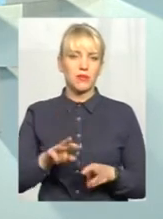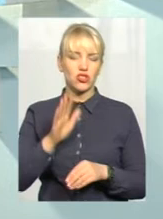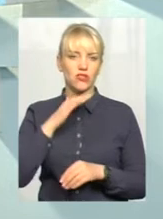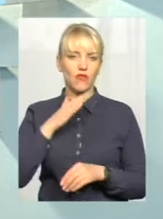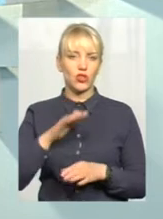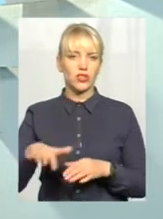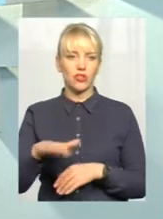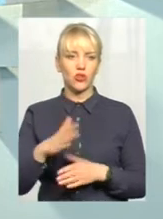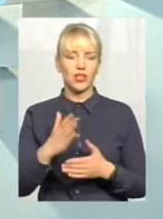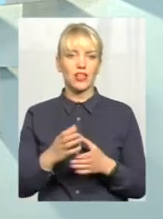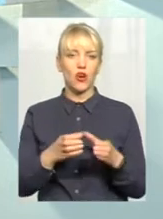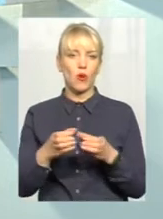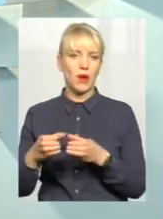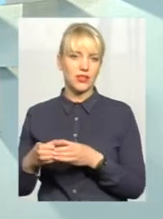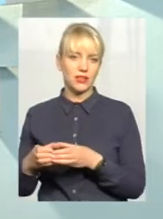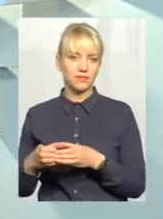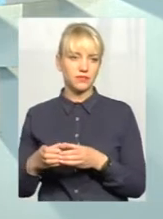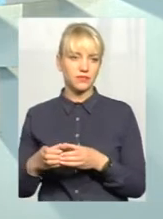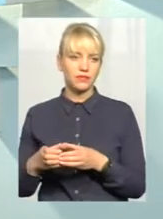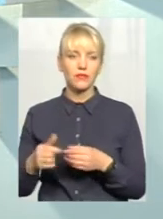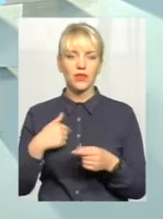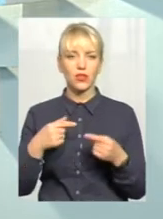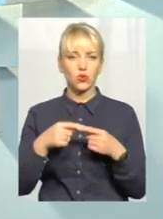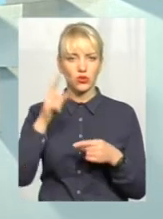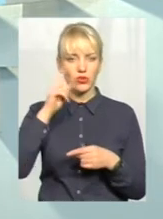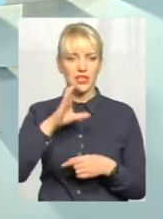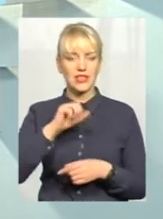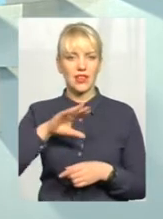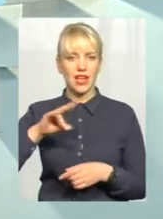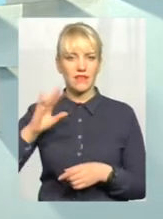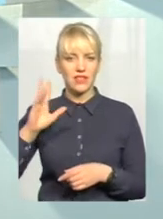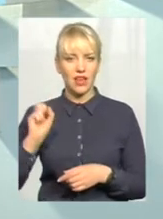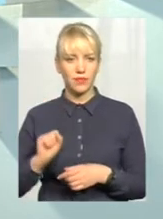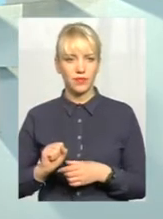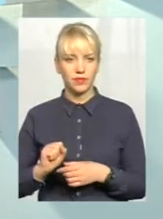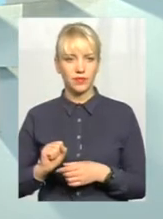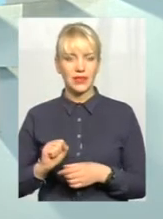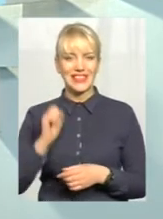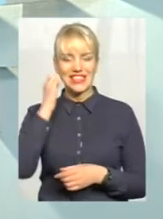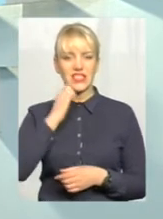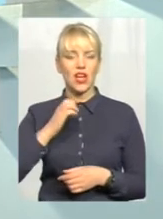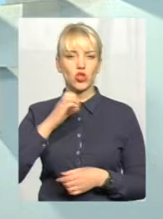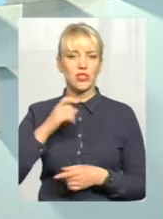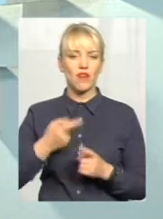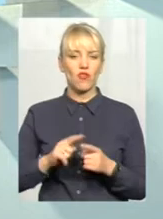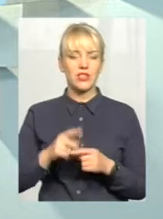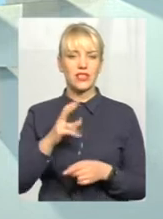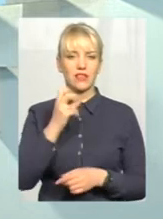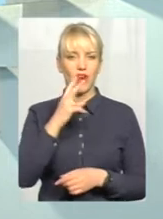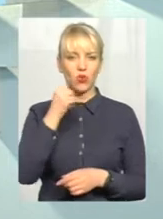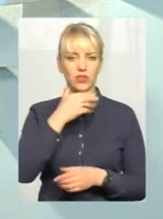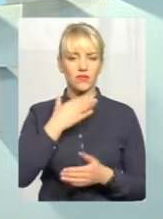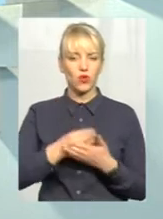громади, от я точно знаю, що Сатанівська і Старосинявська, вони за два роки свого